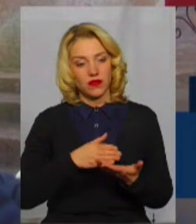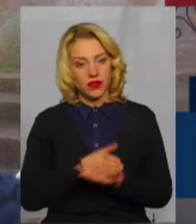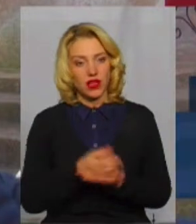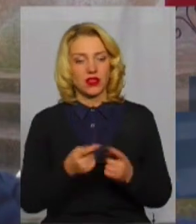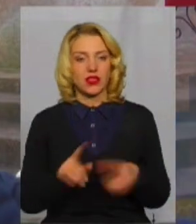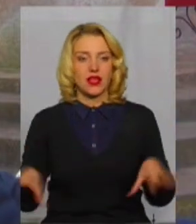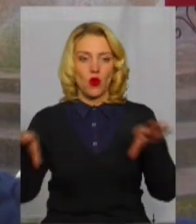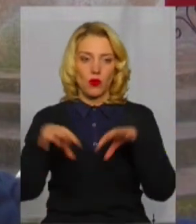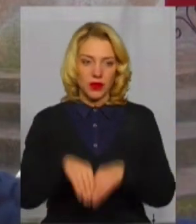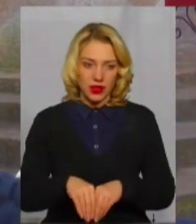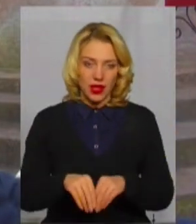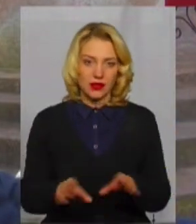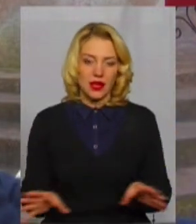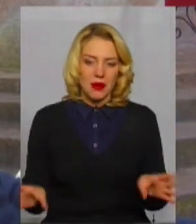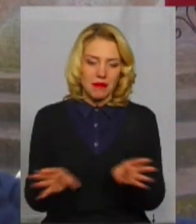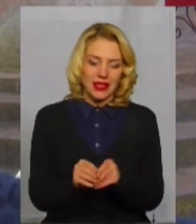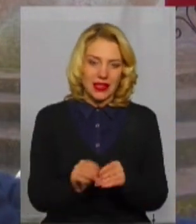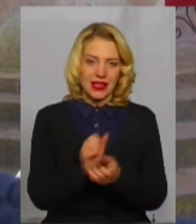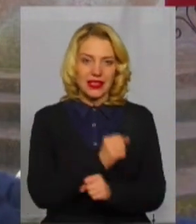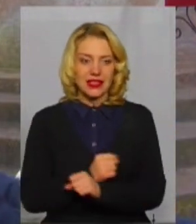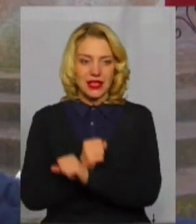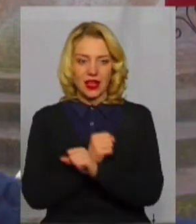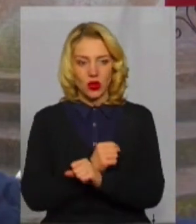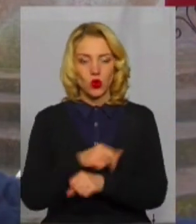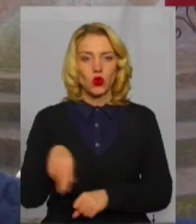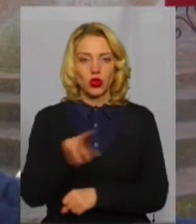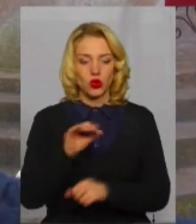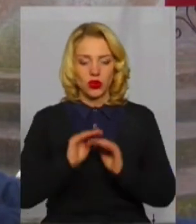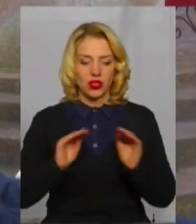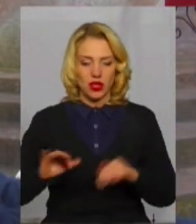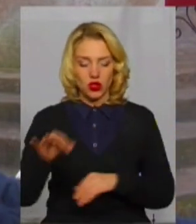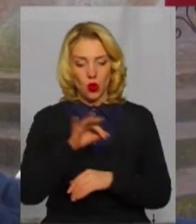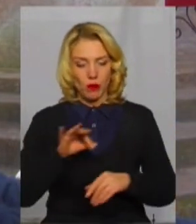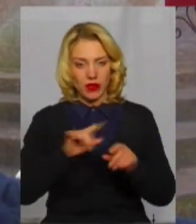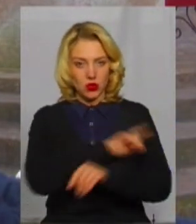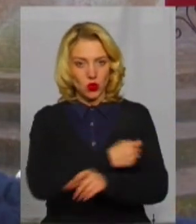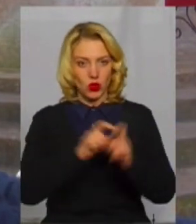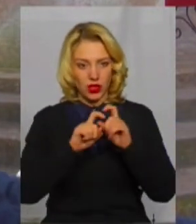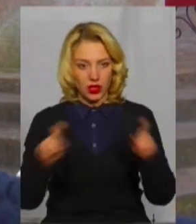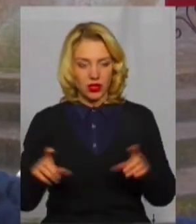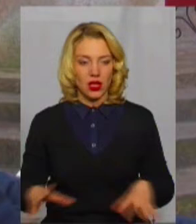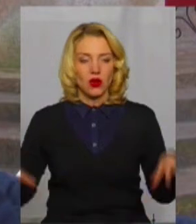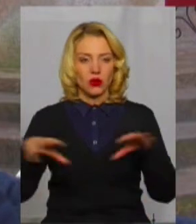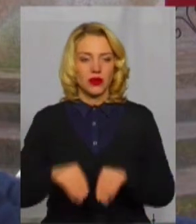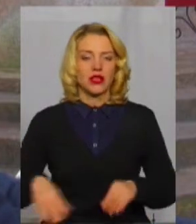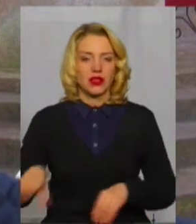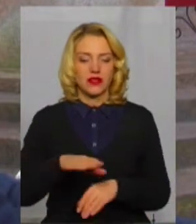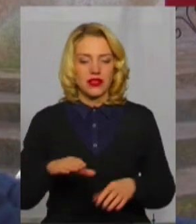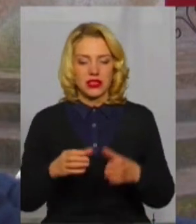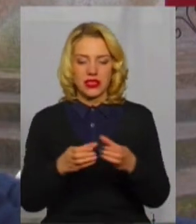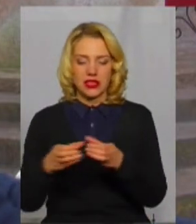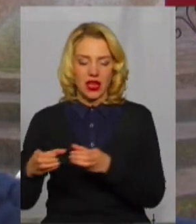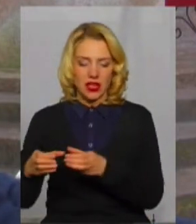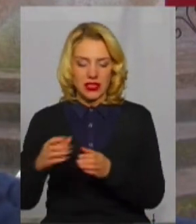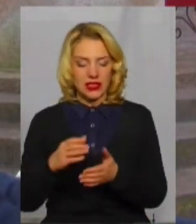приєднати санаторії до дитячої обласної лікарні. Другий варіант – об'єднати всі санаторії в один заклад,